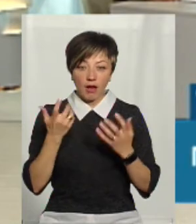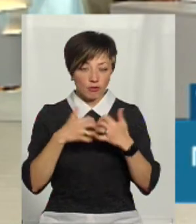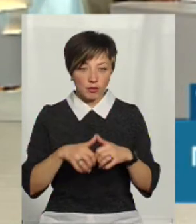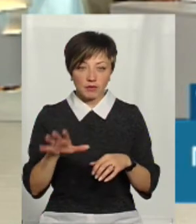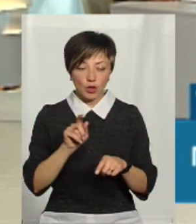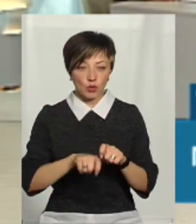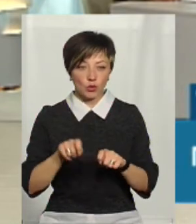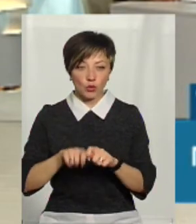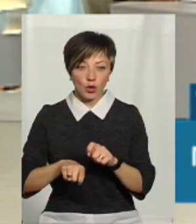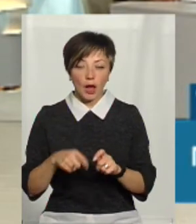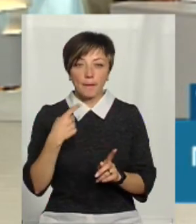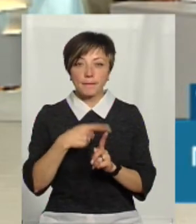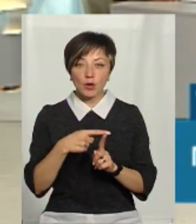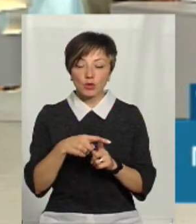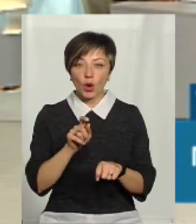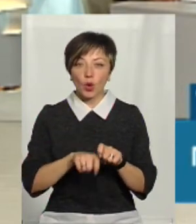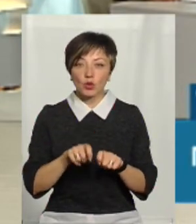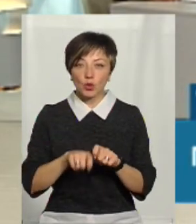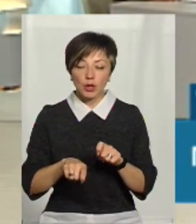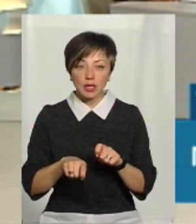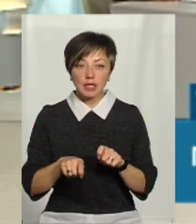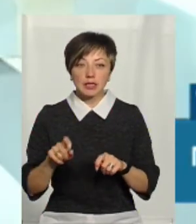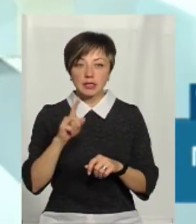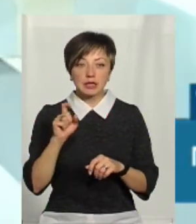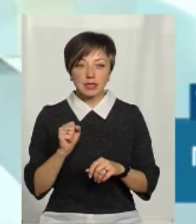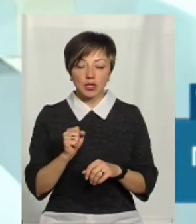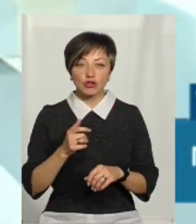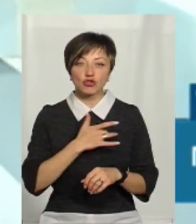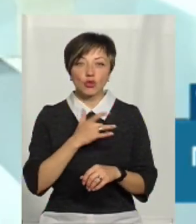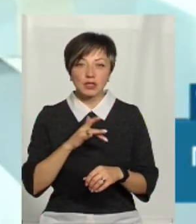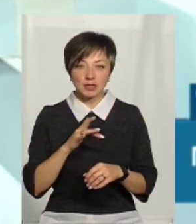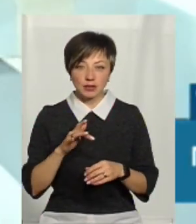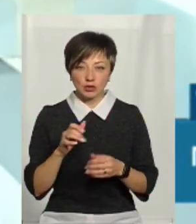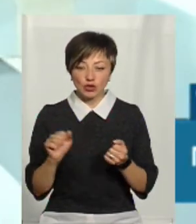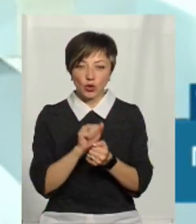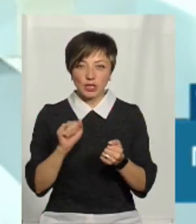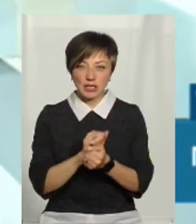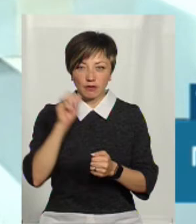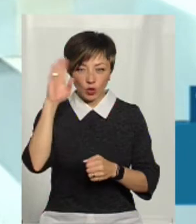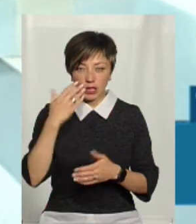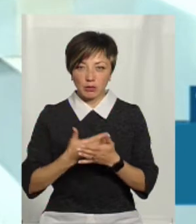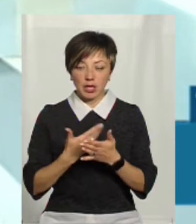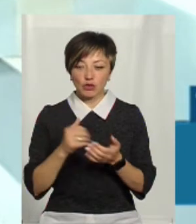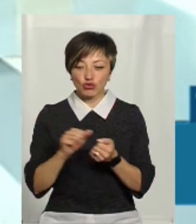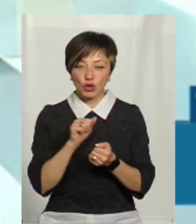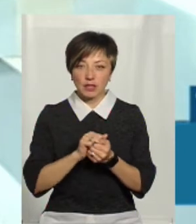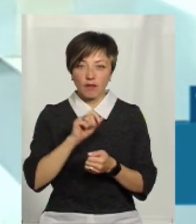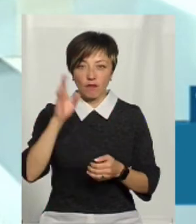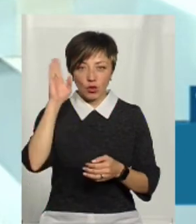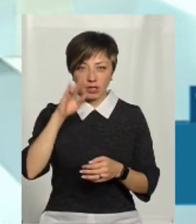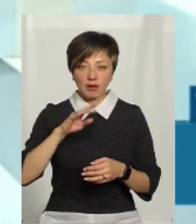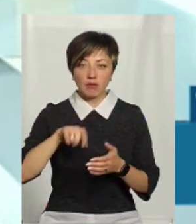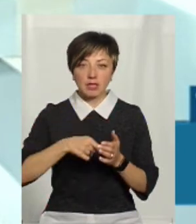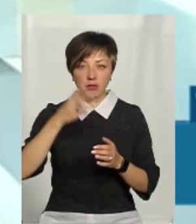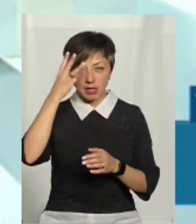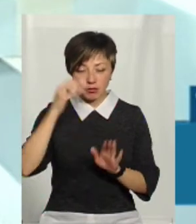автоматика це все контролює. Плюс контроль іде за жорсткістю води. Якщо жорсткість води, наприклад, в місті Хмельницького, на що